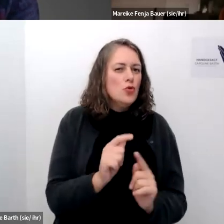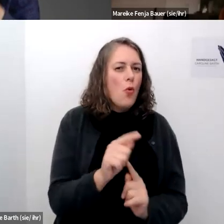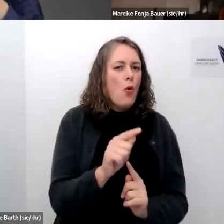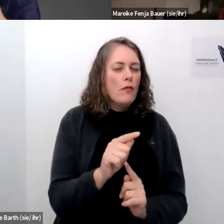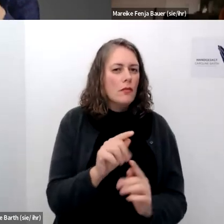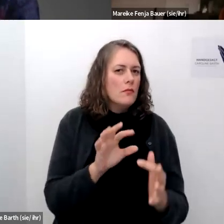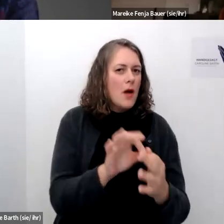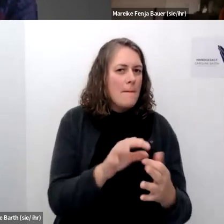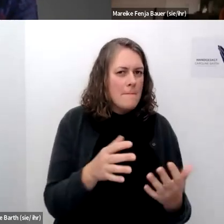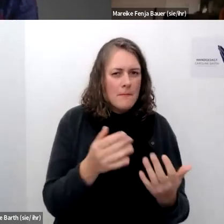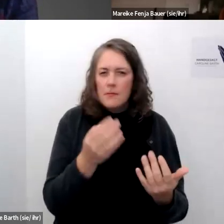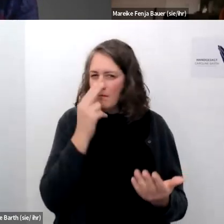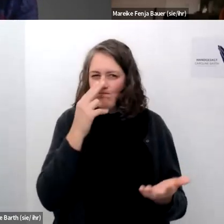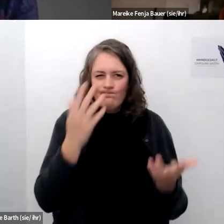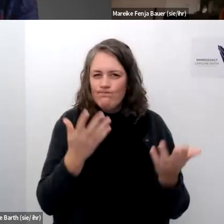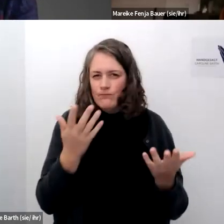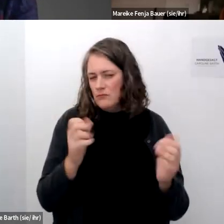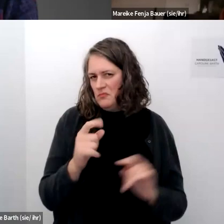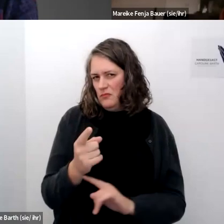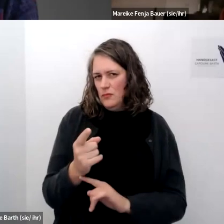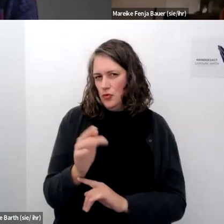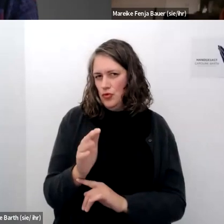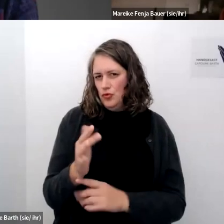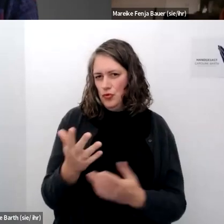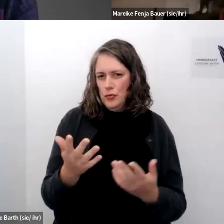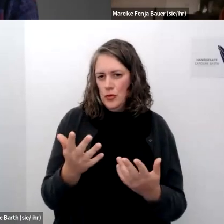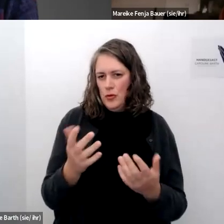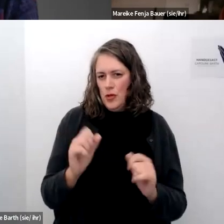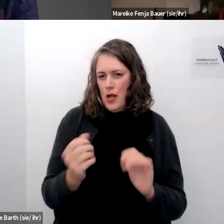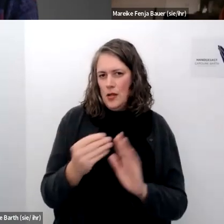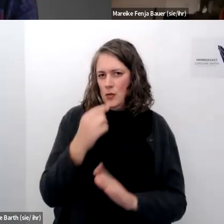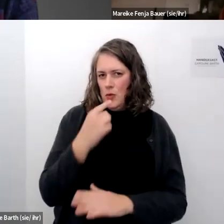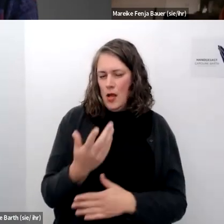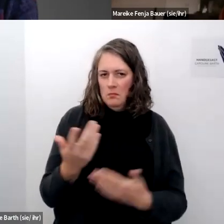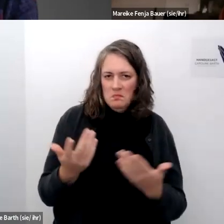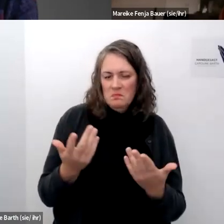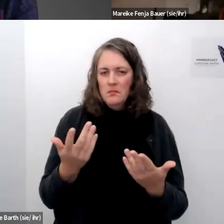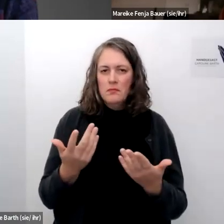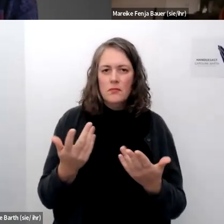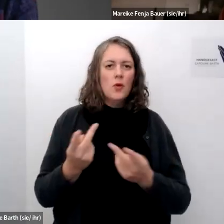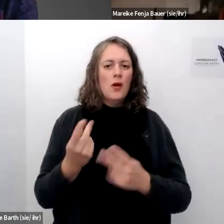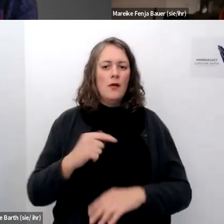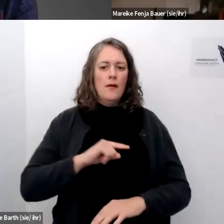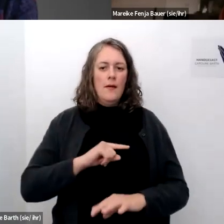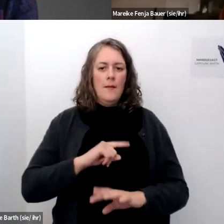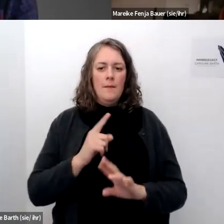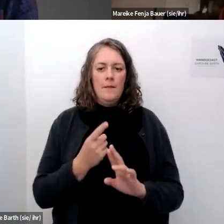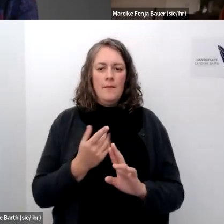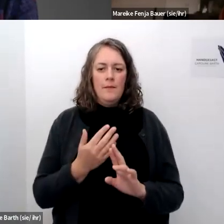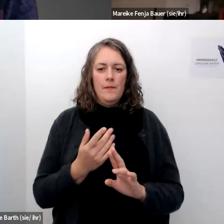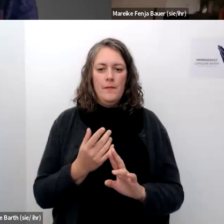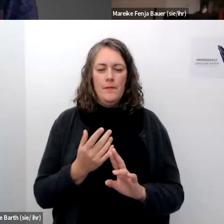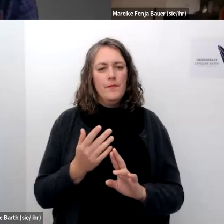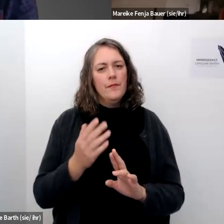bietet aber genau hast du da kannst du dazu was sagen beziehungsweise ich würde auch interessieren wie weit das in deiner